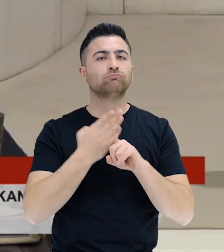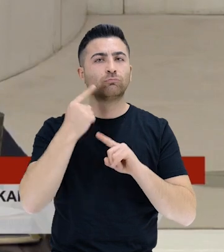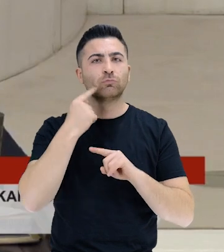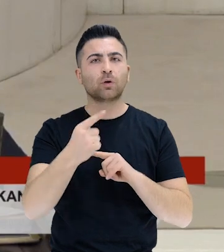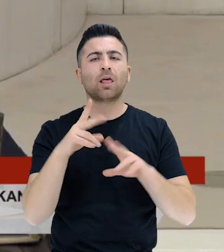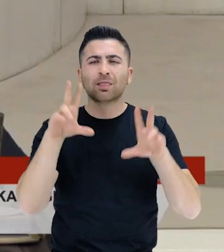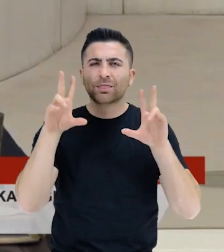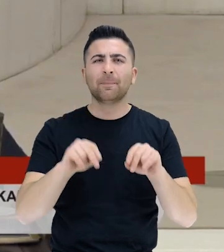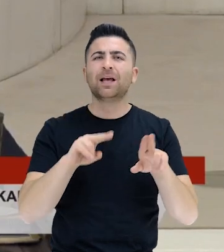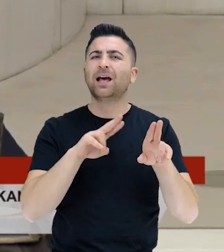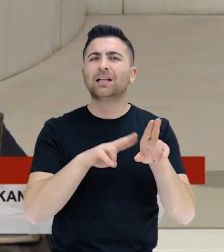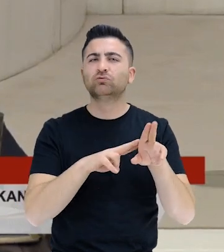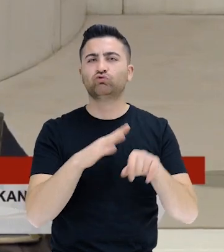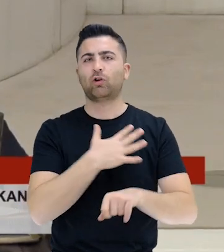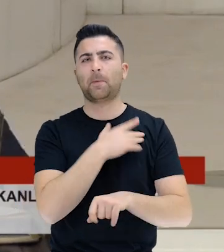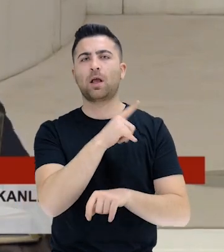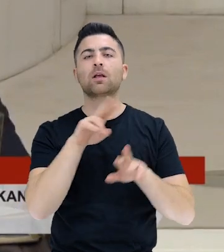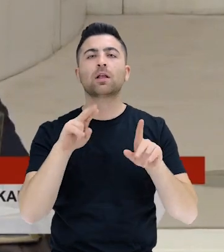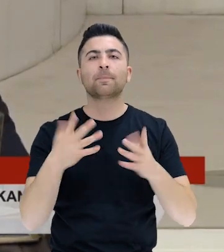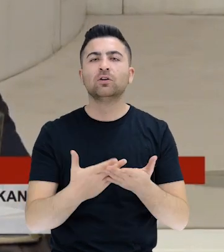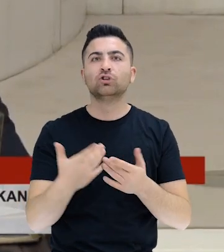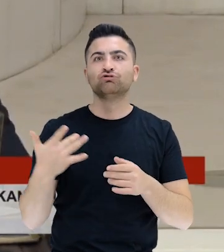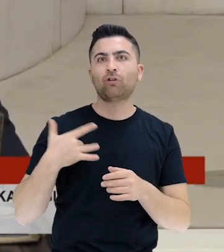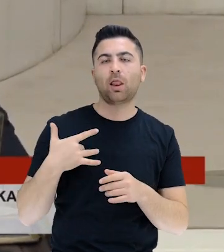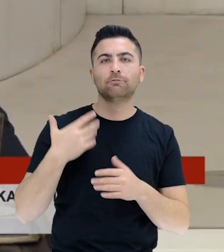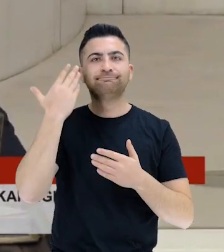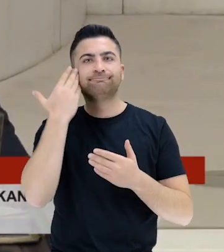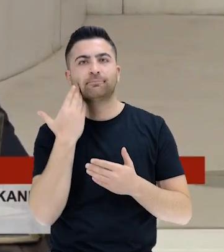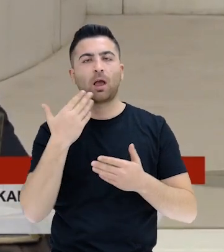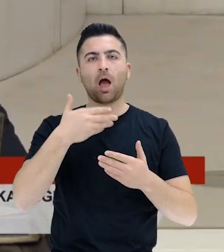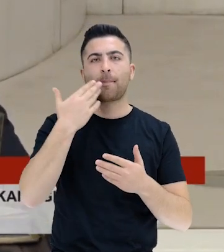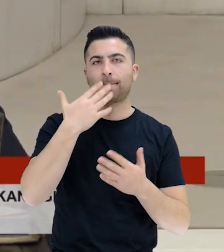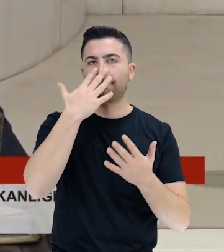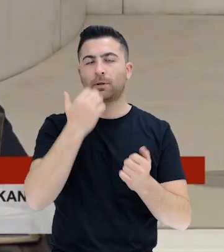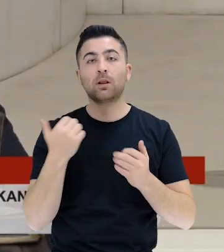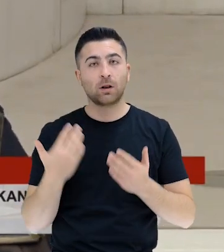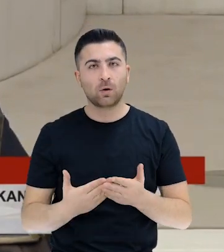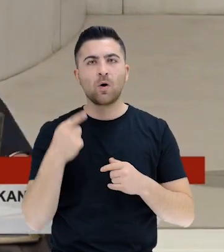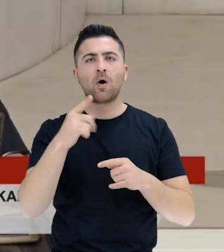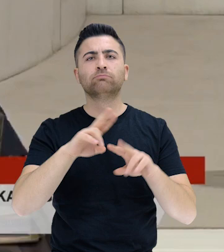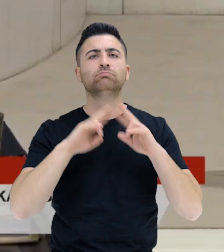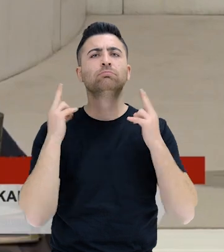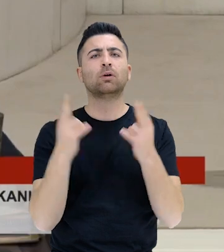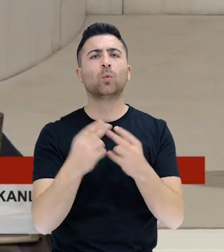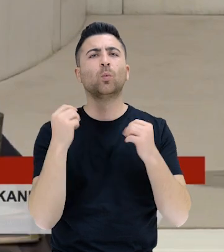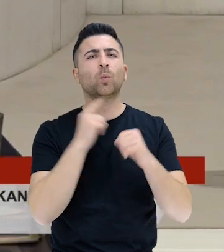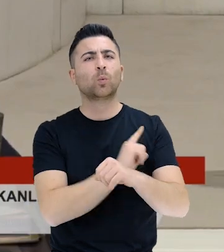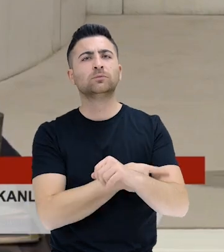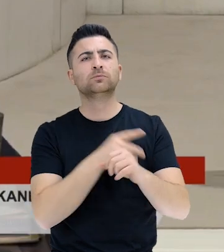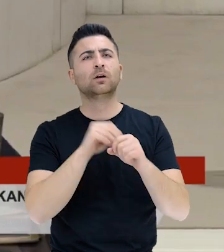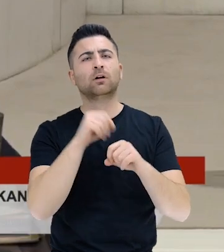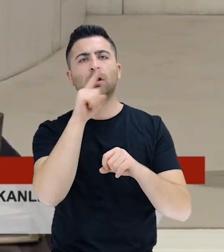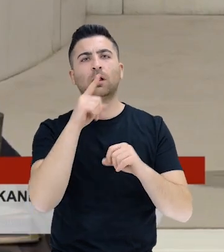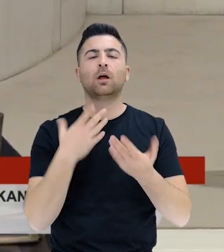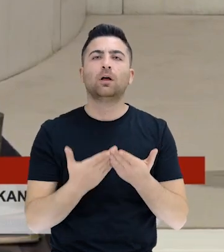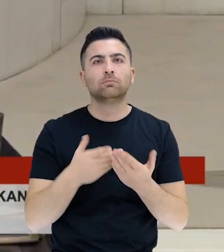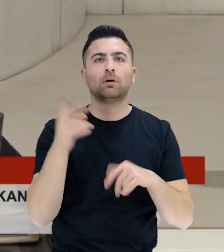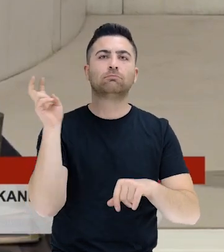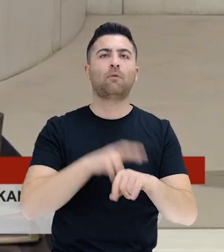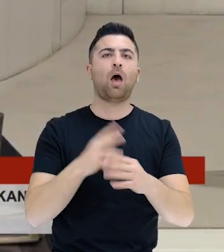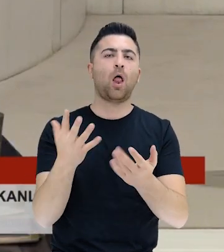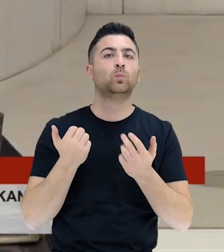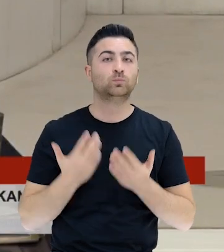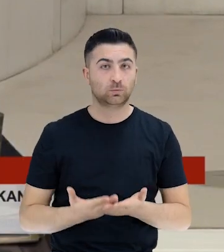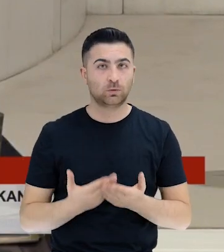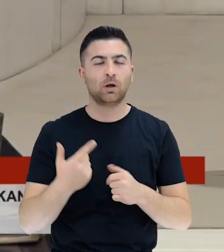diyen on beş Temmuz'u tam da Kılıçdaroğlu gibi canlı yayında izleyip haber bekleyen o küresel güçlere diz çökme